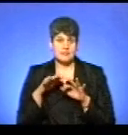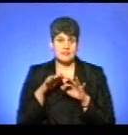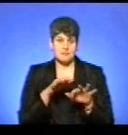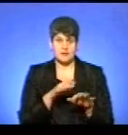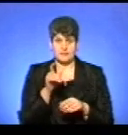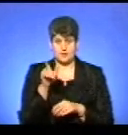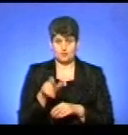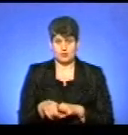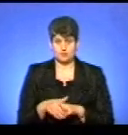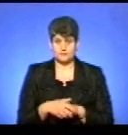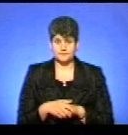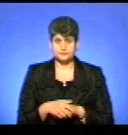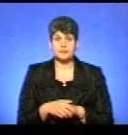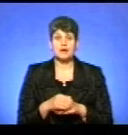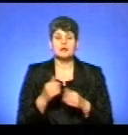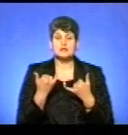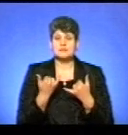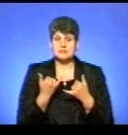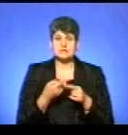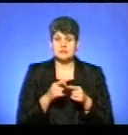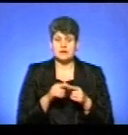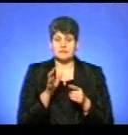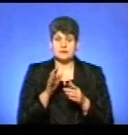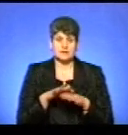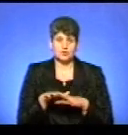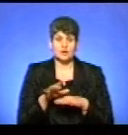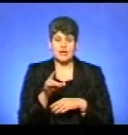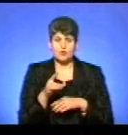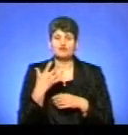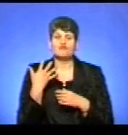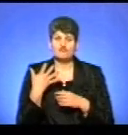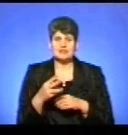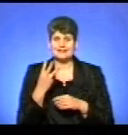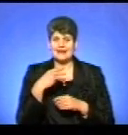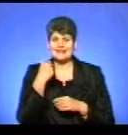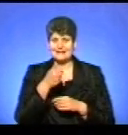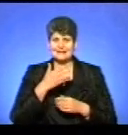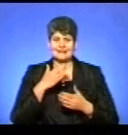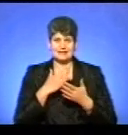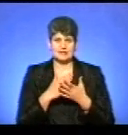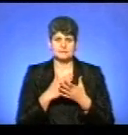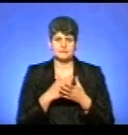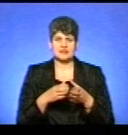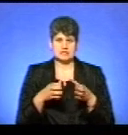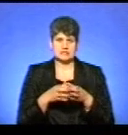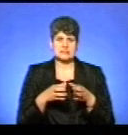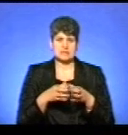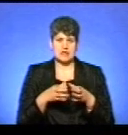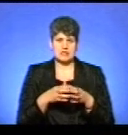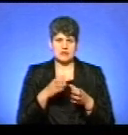людину. В даний час у нас на території району вже третій рік перебуває стая